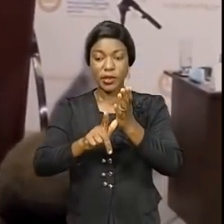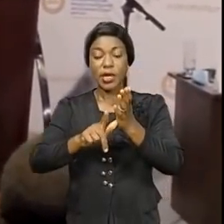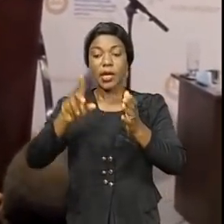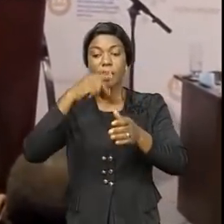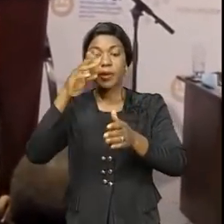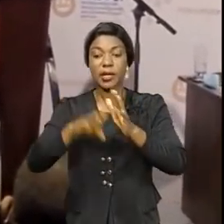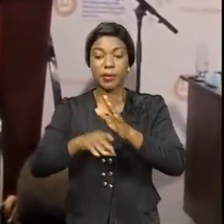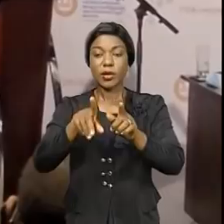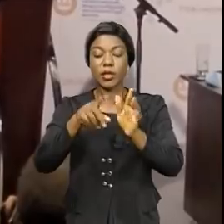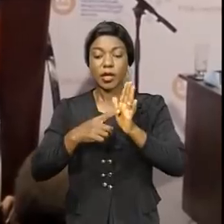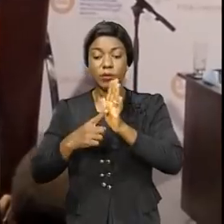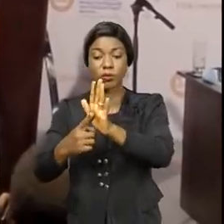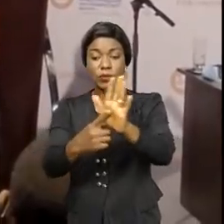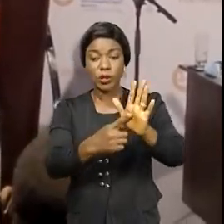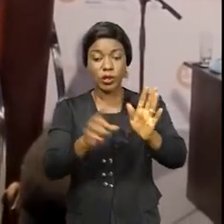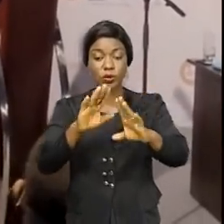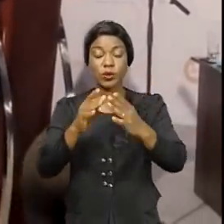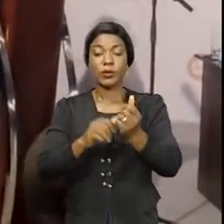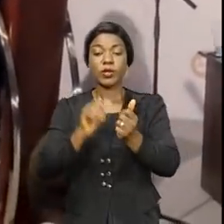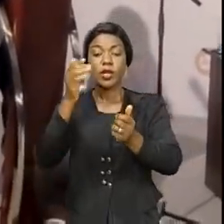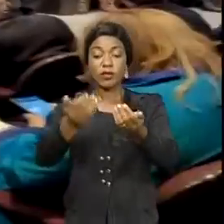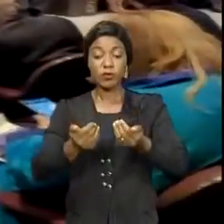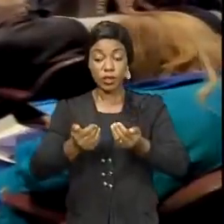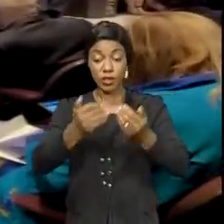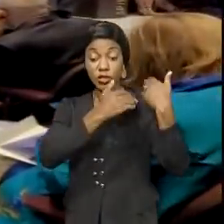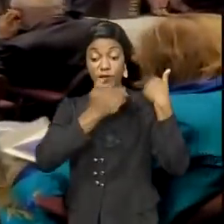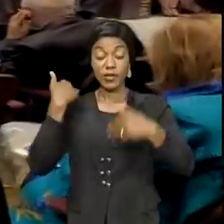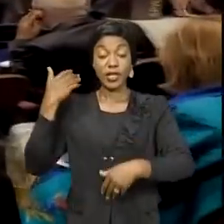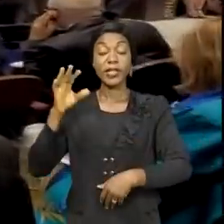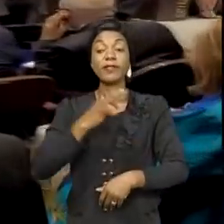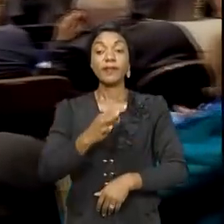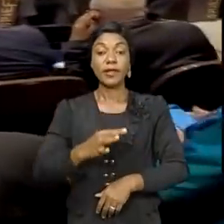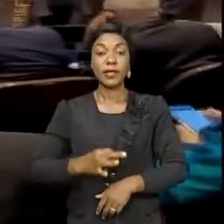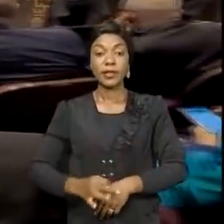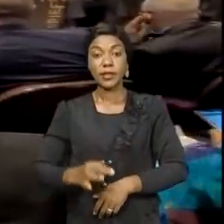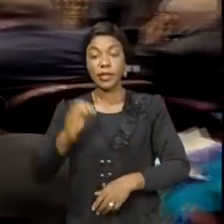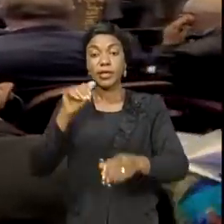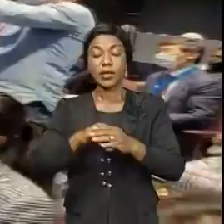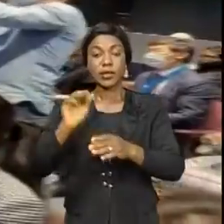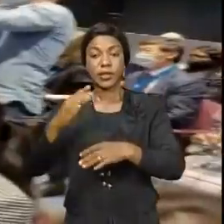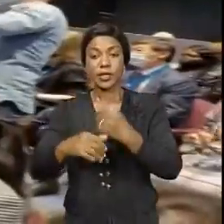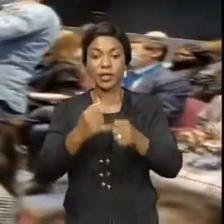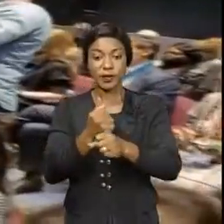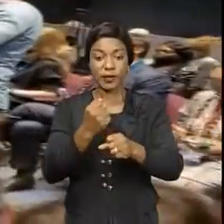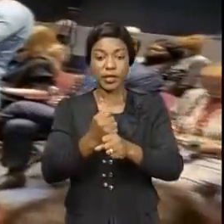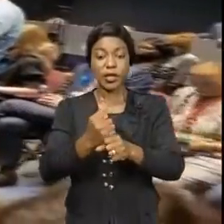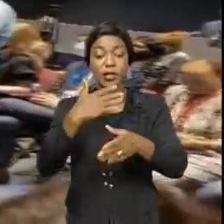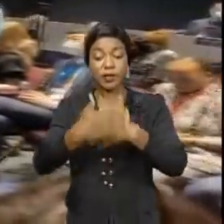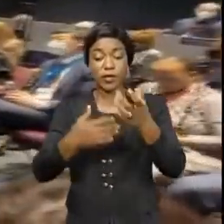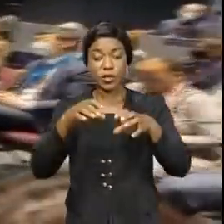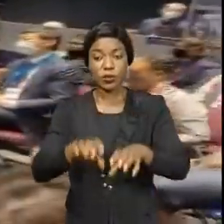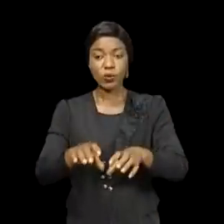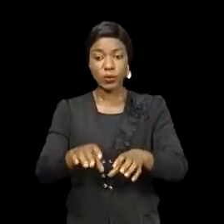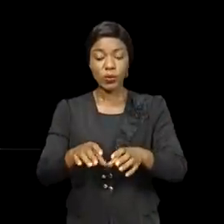a démontré à l'assistance la volonté du chef de l'État, Félix-Antoine Tchiseké de Chilombo, de faire de la RDC